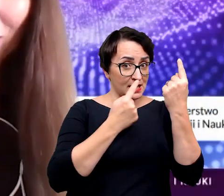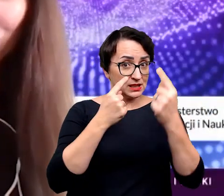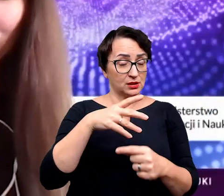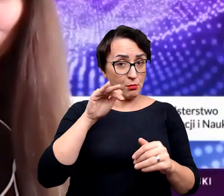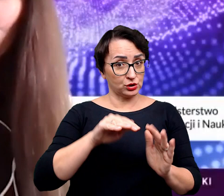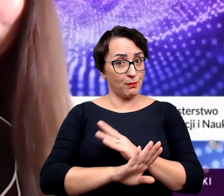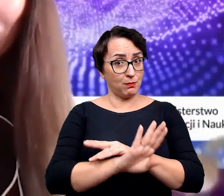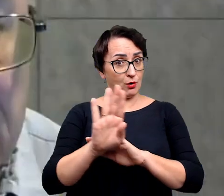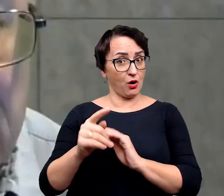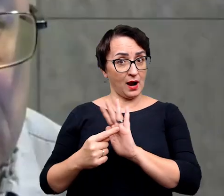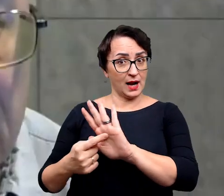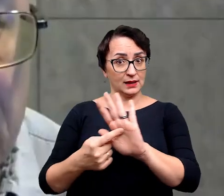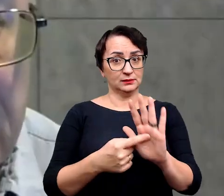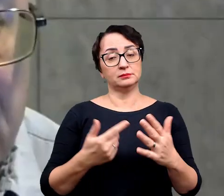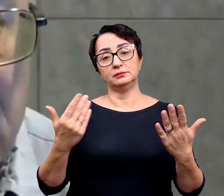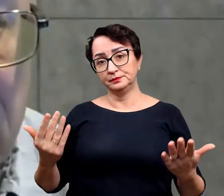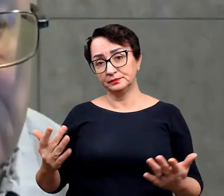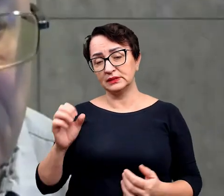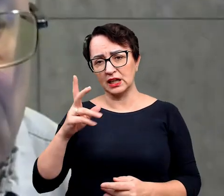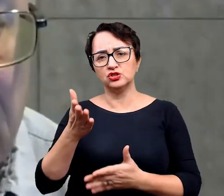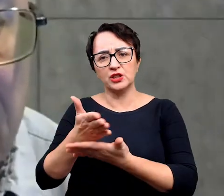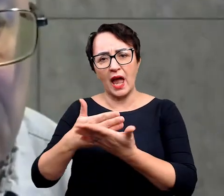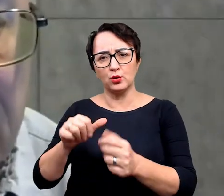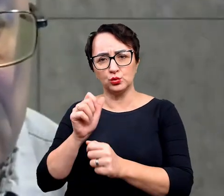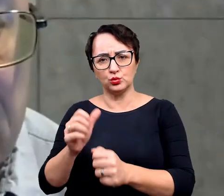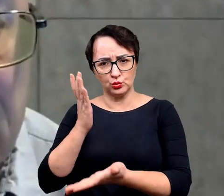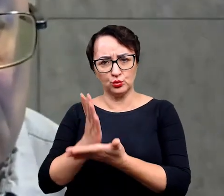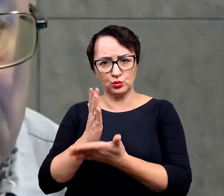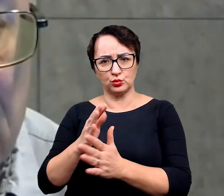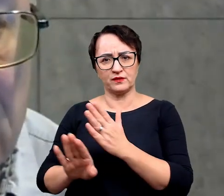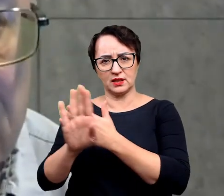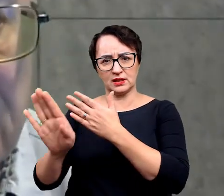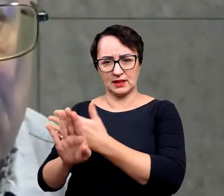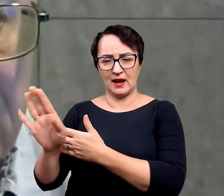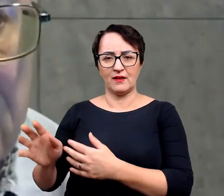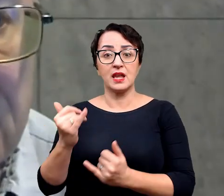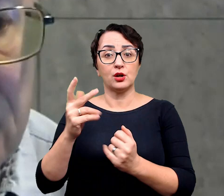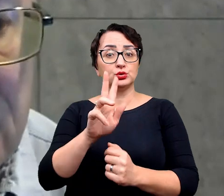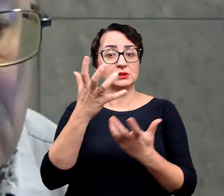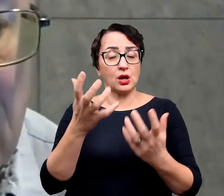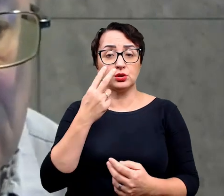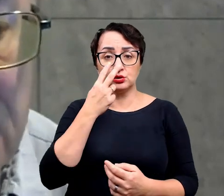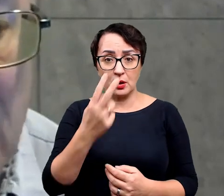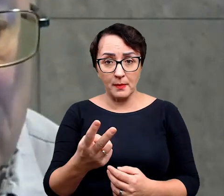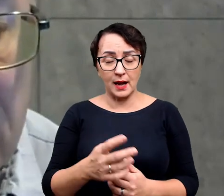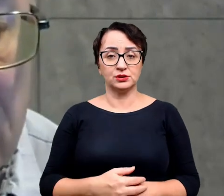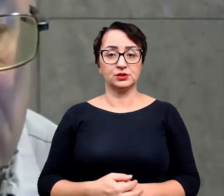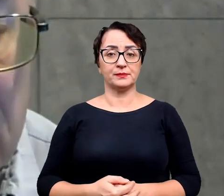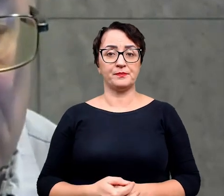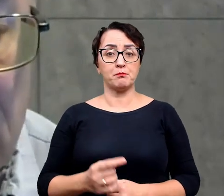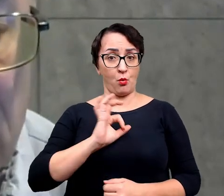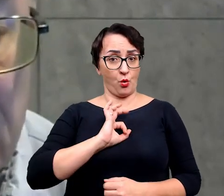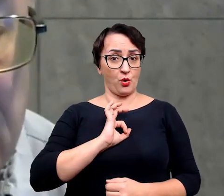pokazać jeszcze komuś? No jest częściowo wystawiona może, także jeżeli ktoś chciałby zobaczyć no samą